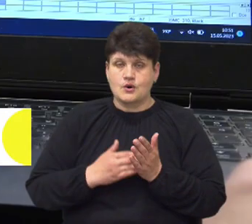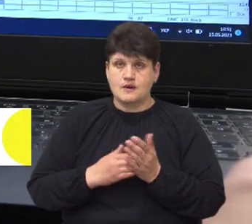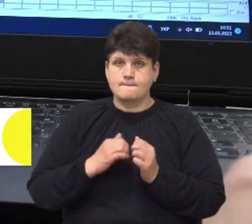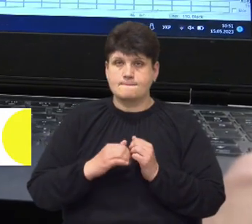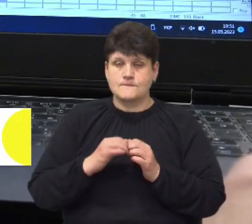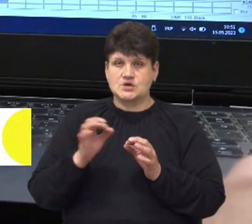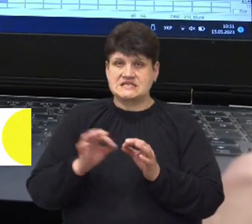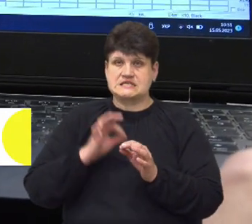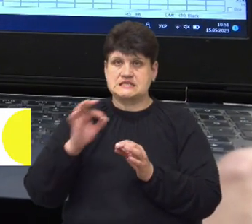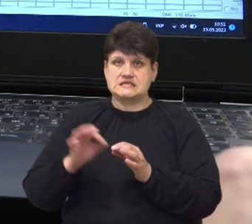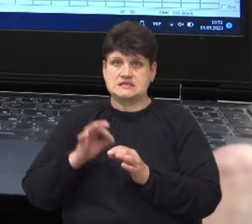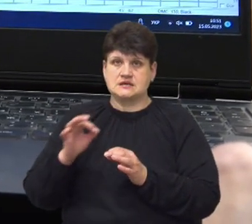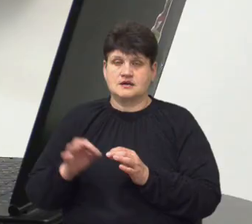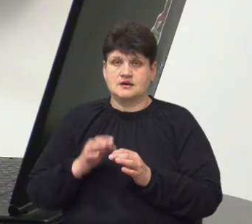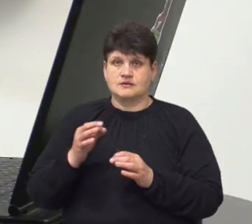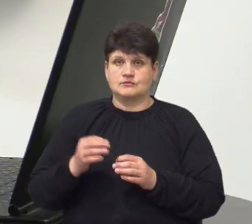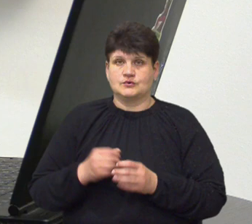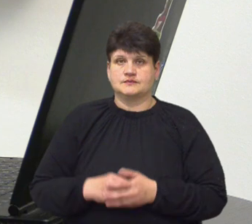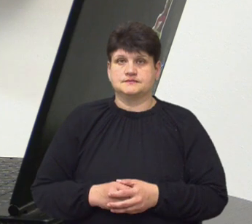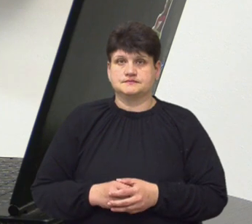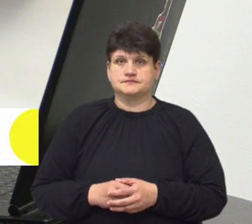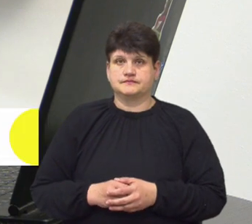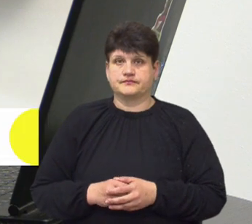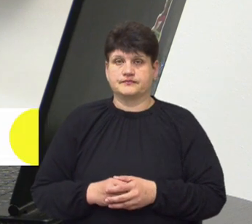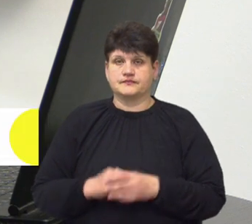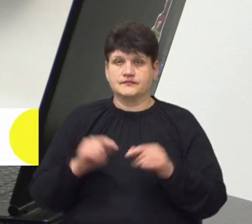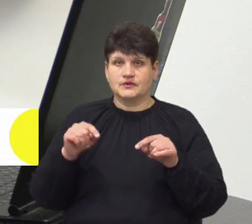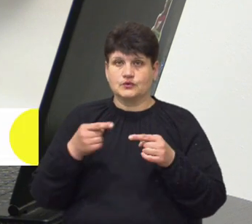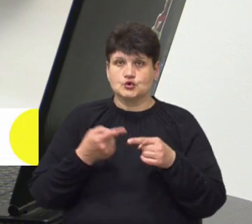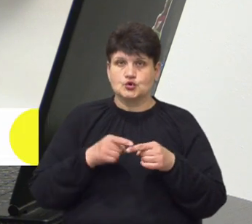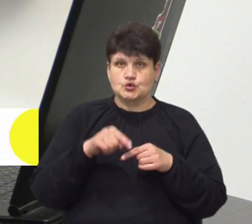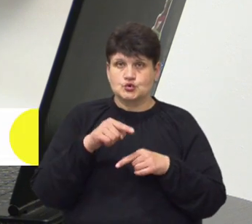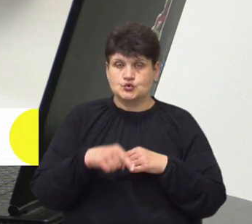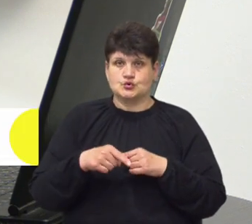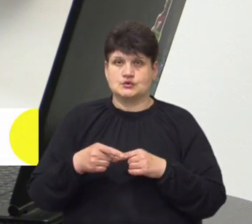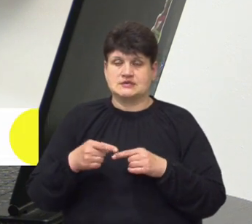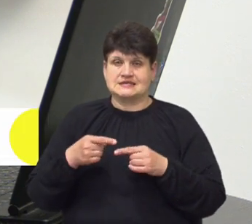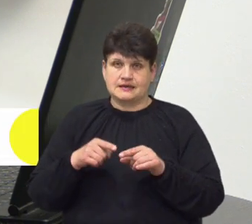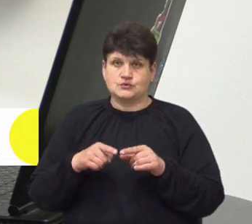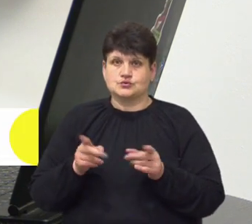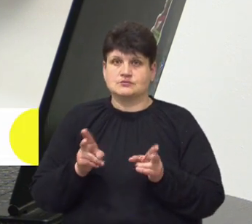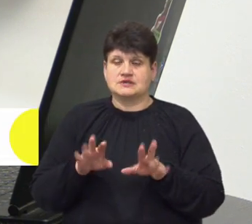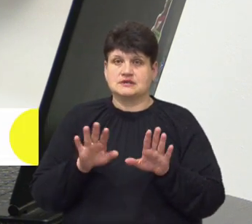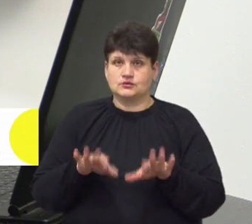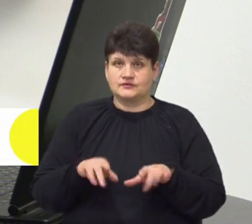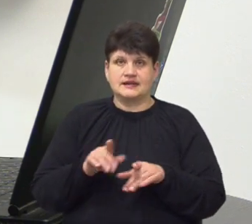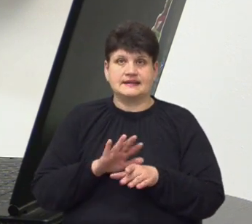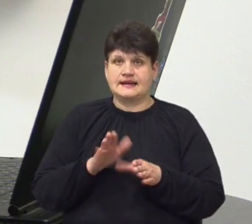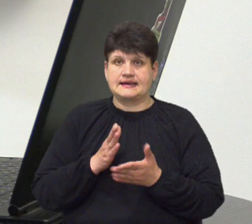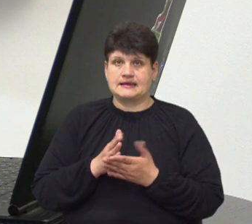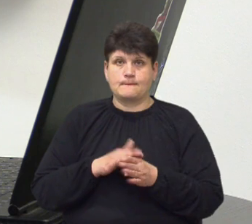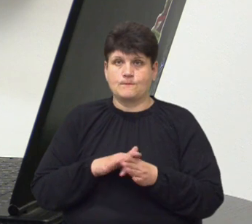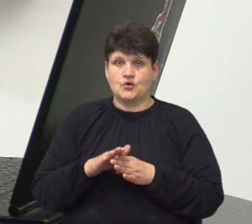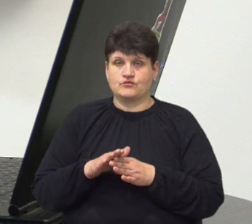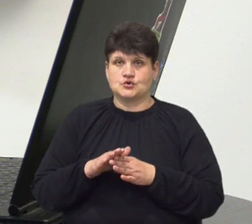стібок, каже, промальовує вручну. «Відтворюючи оцю схему, зупинилися на тому, що вона не є повністю хрестикова,